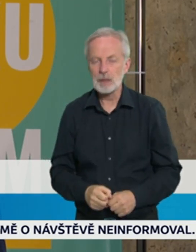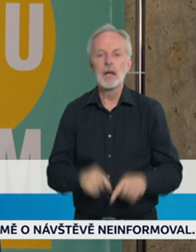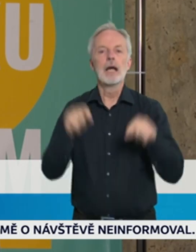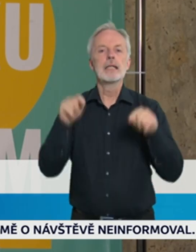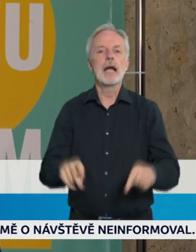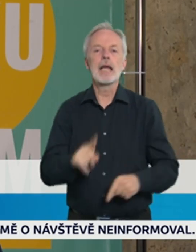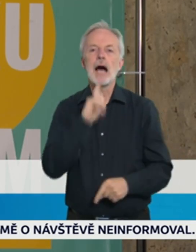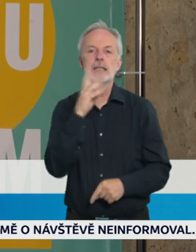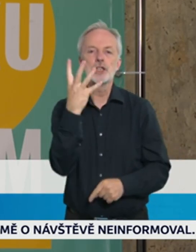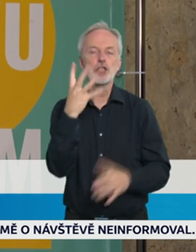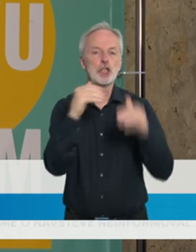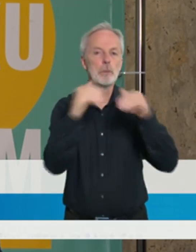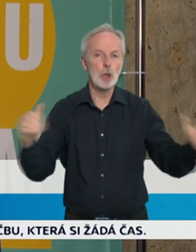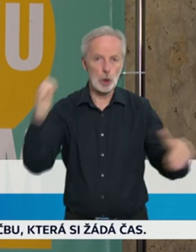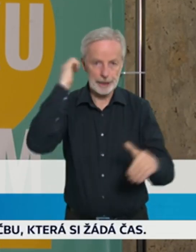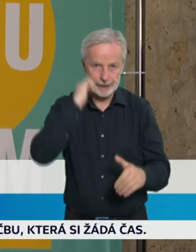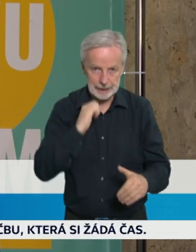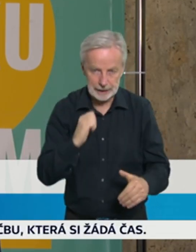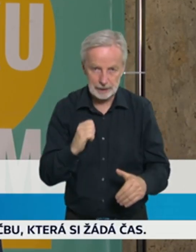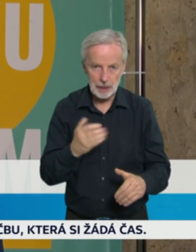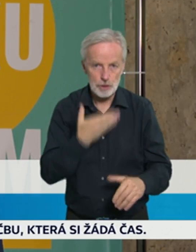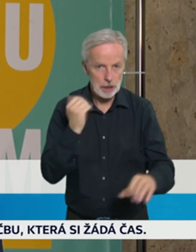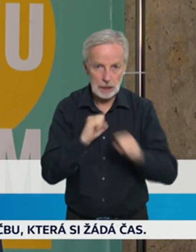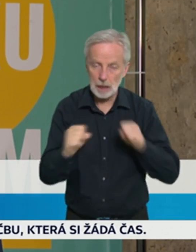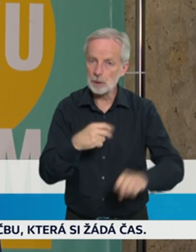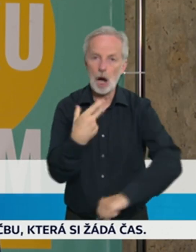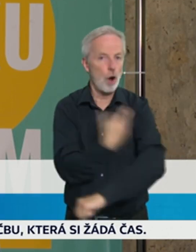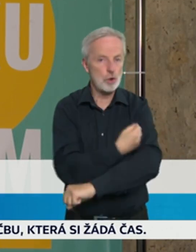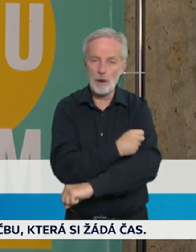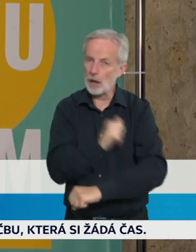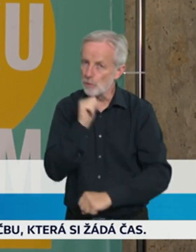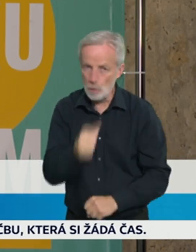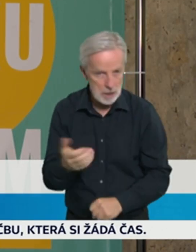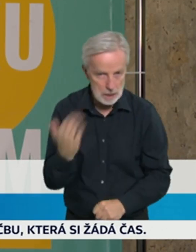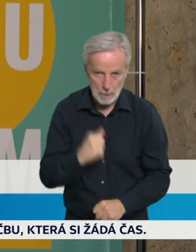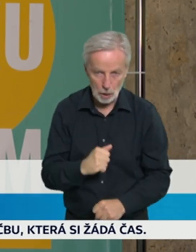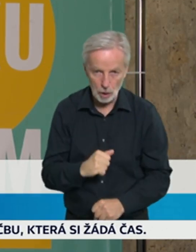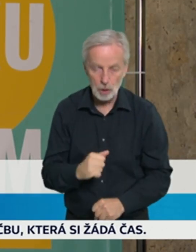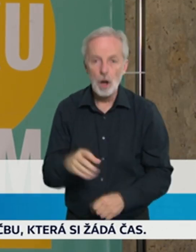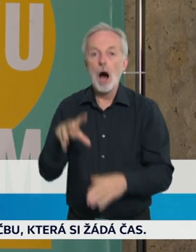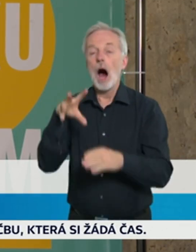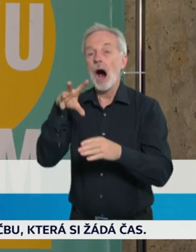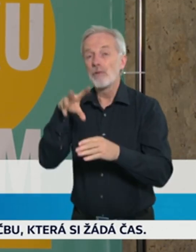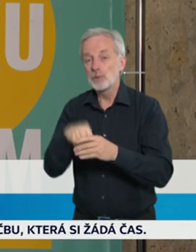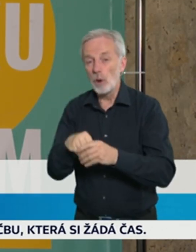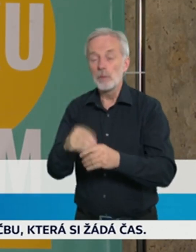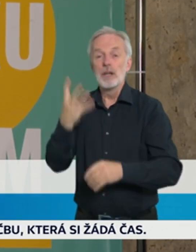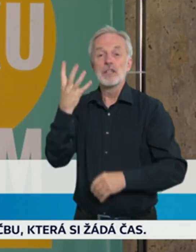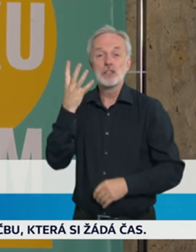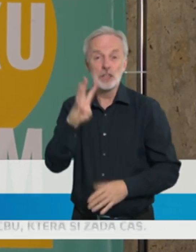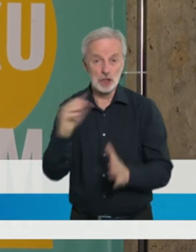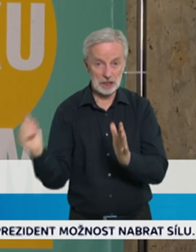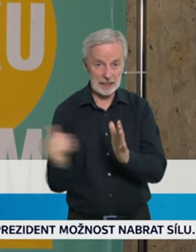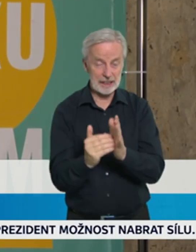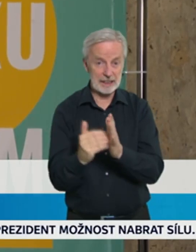v České republice není naočkováno. Z toho asi 400 tisíc seniorů by to číslo